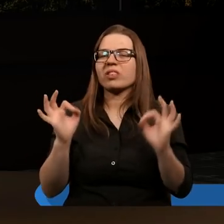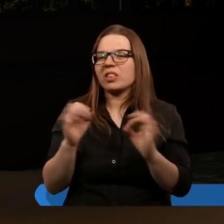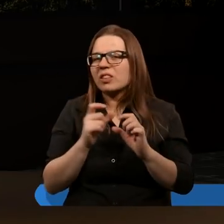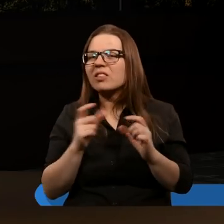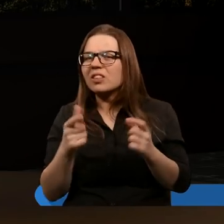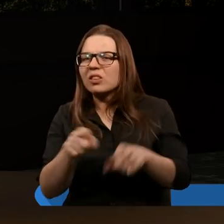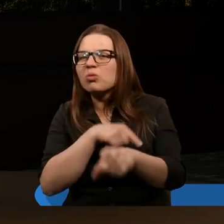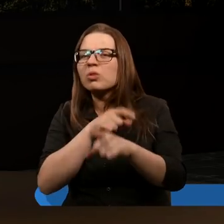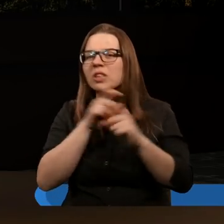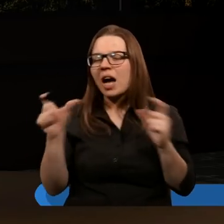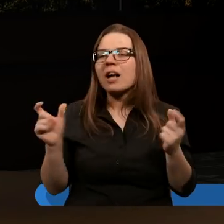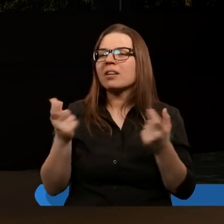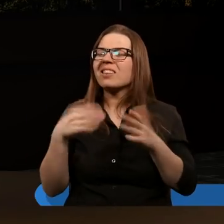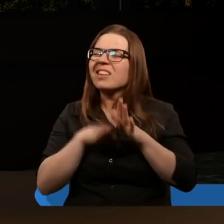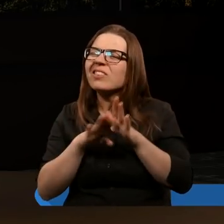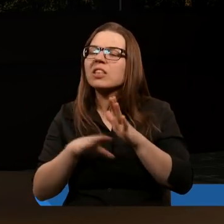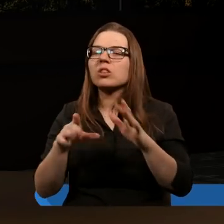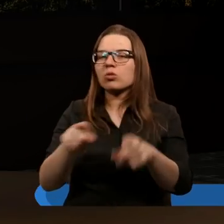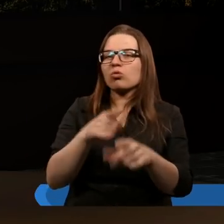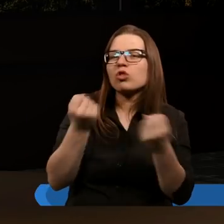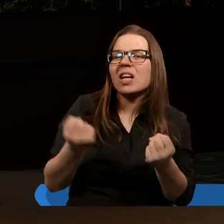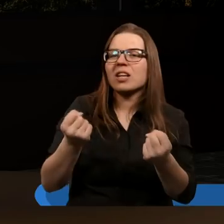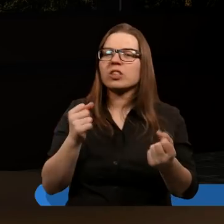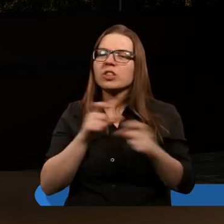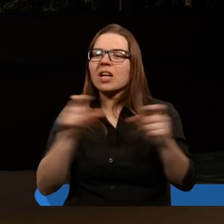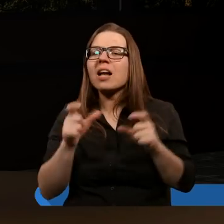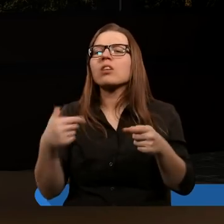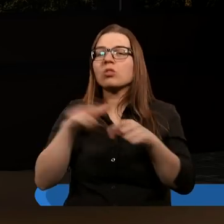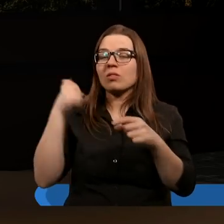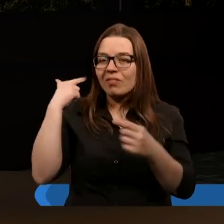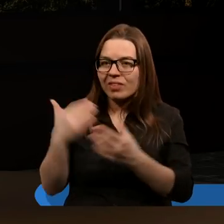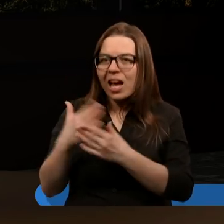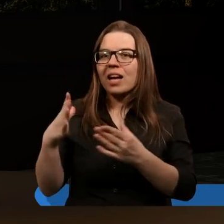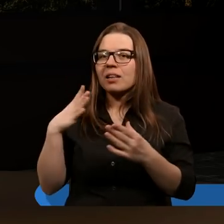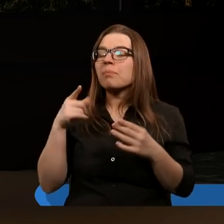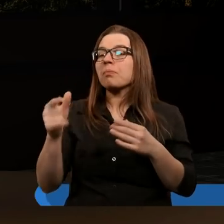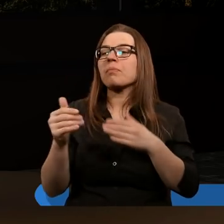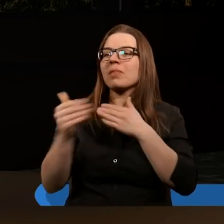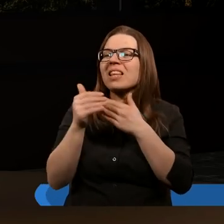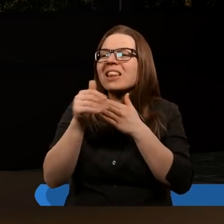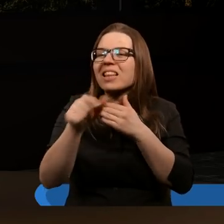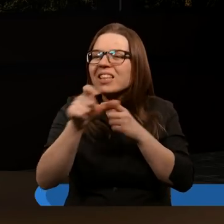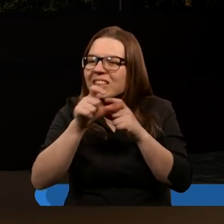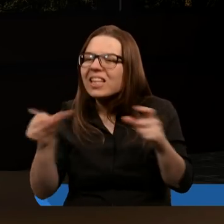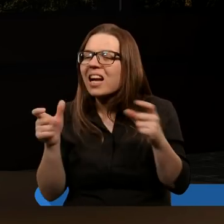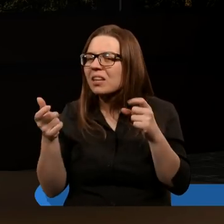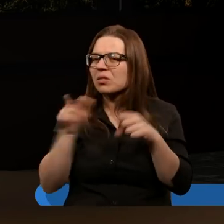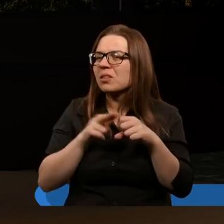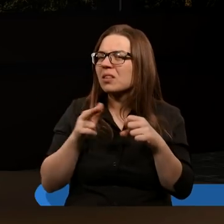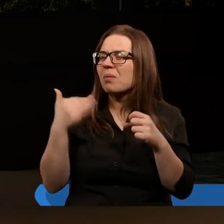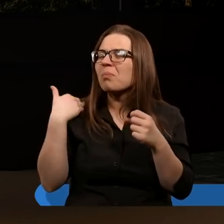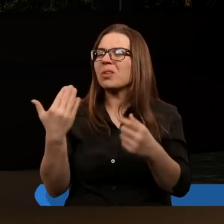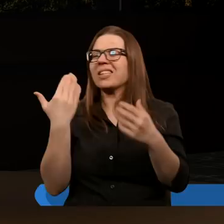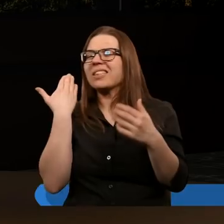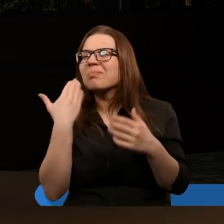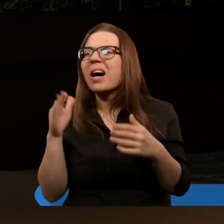odejścia od prawdy Bożej i niezwykle ciężkich czasów dla tych, którzy byli wierni. A Jezus dokładnie w tym czasie, kiedy to było